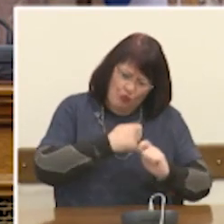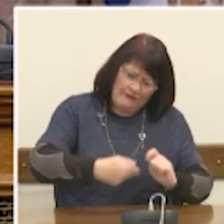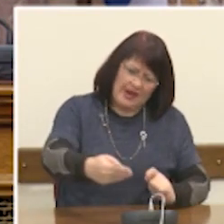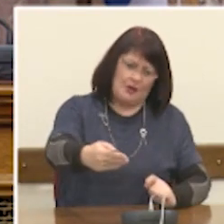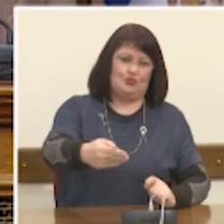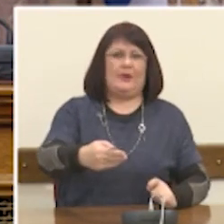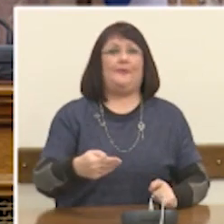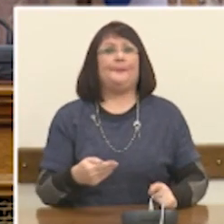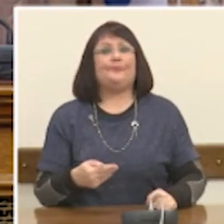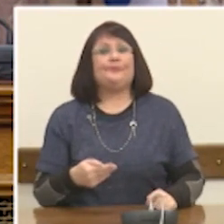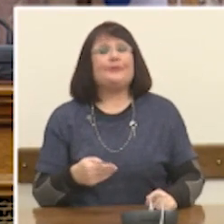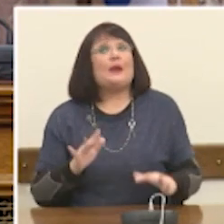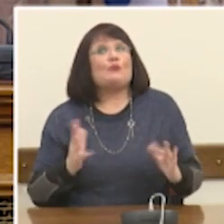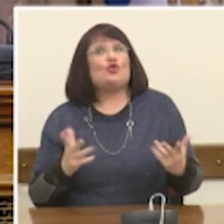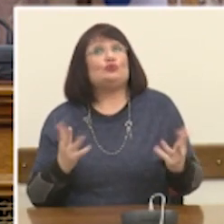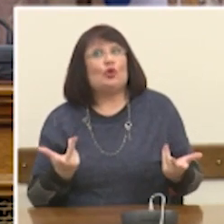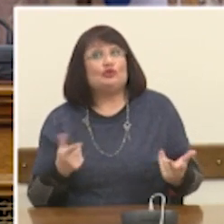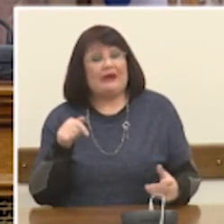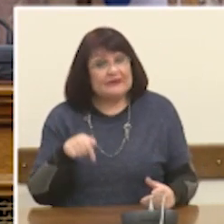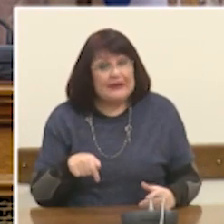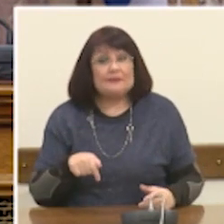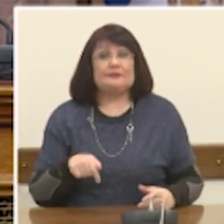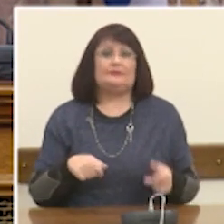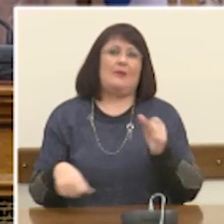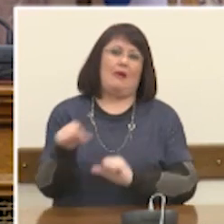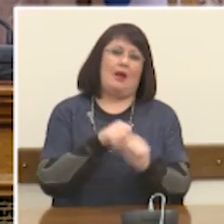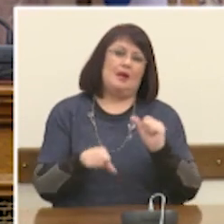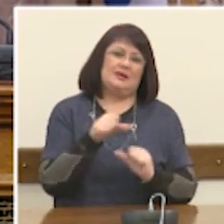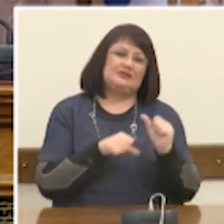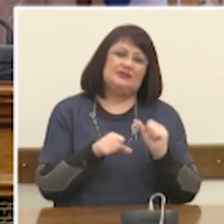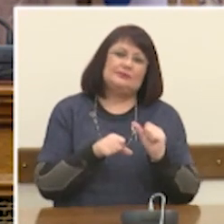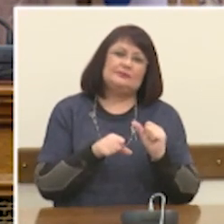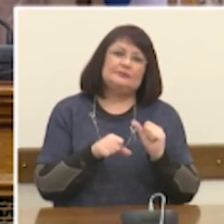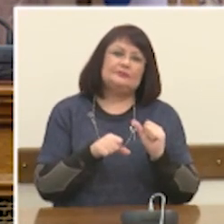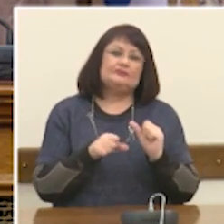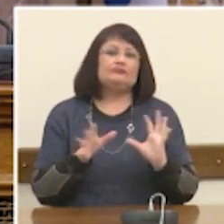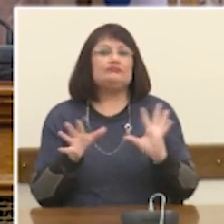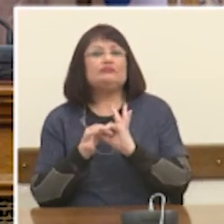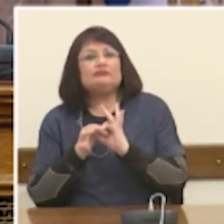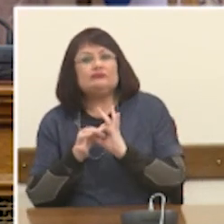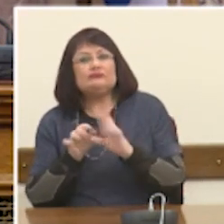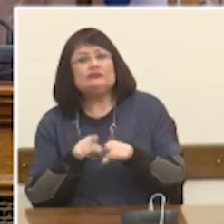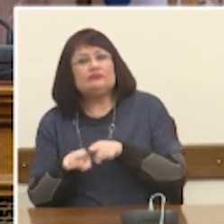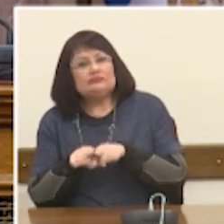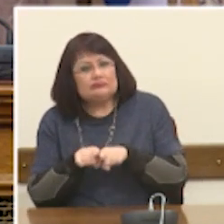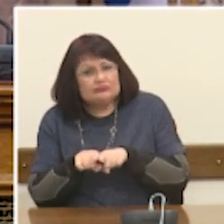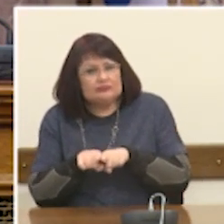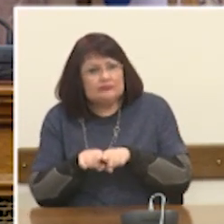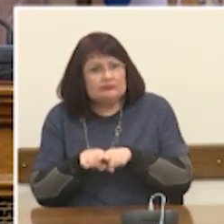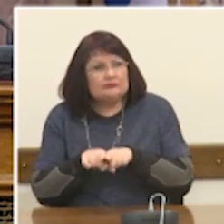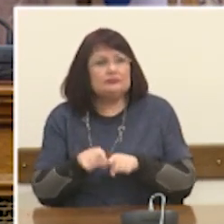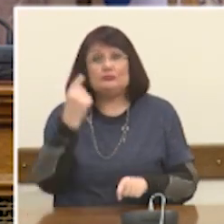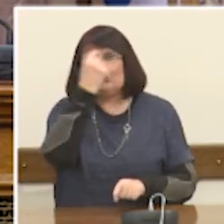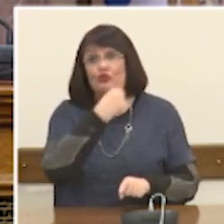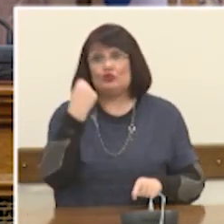και το πώς αυτή αλλάζει και τις σχέσεις τις οποίες έχουμε με τα προσωπικά δεδομένα,